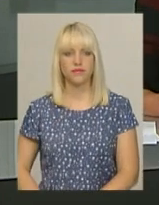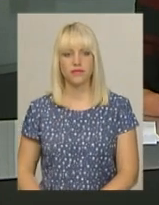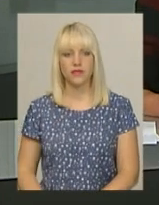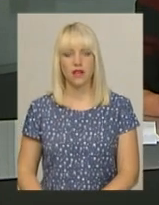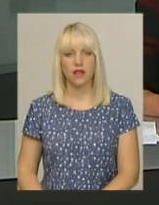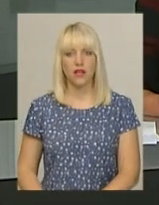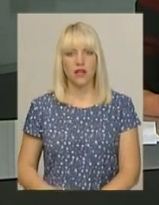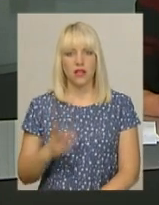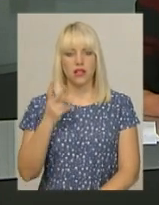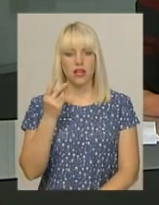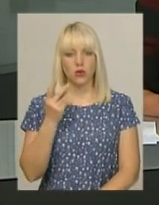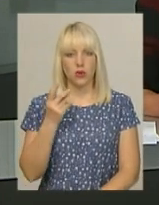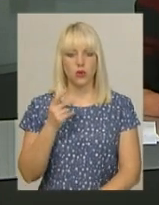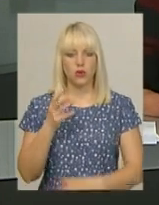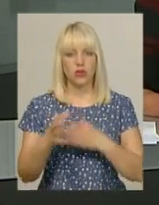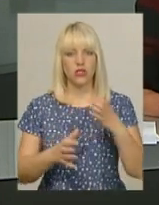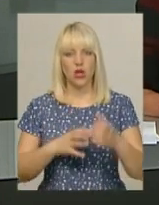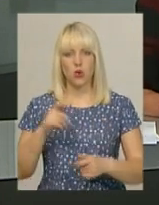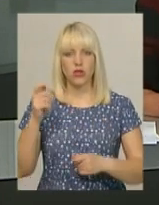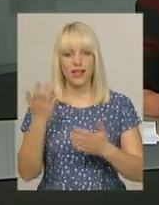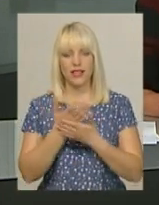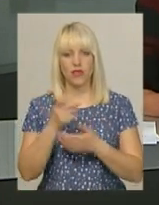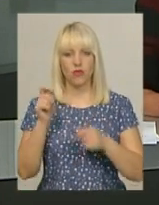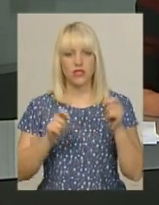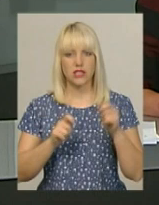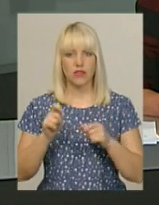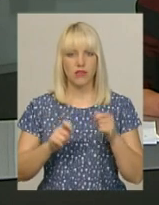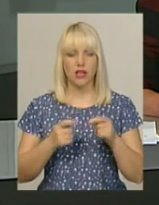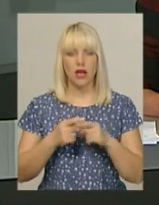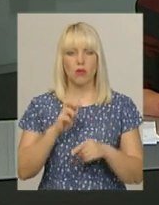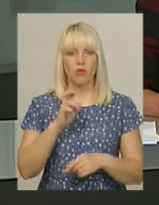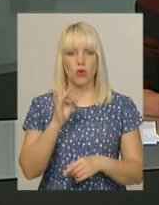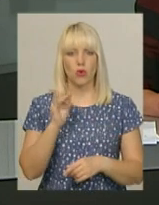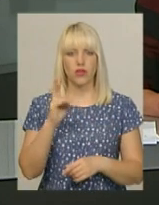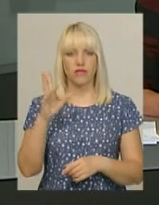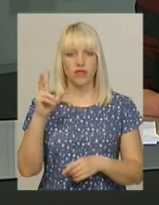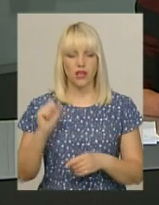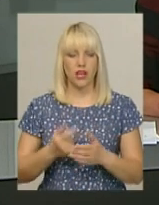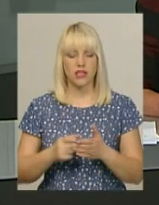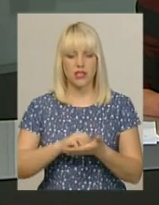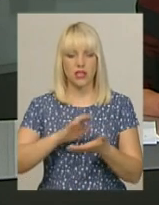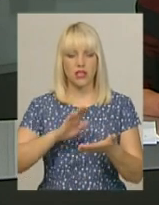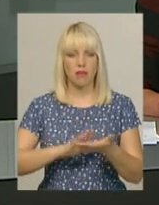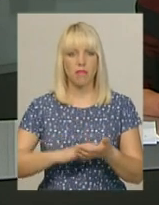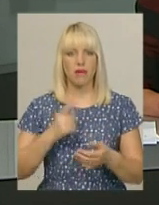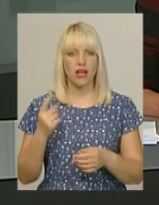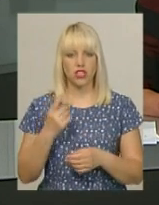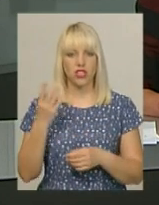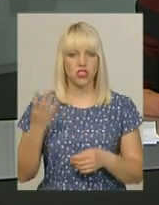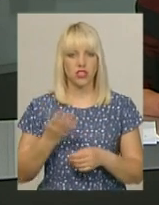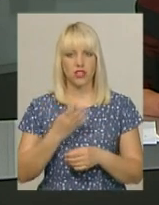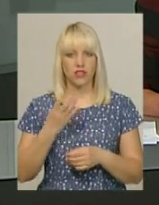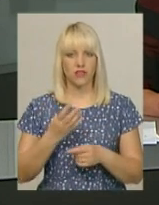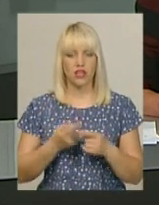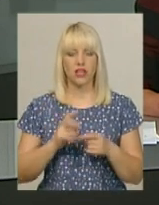На другий міжнародний кінофестиваль «Короткого метра Бруківка» зареєструвалася перша четвірка косплеєрів. Як пояснив